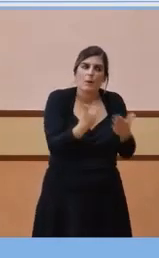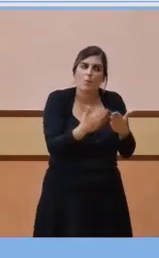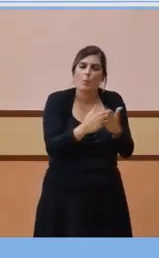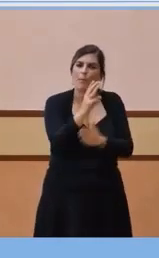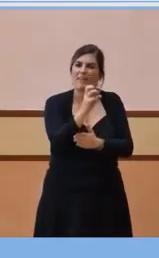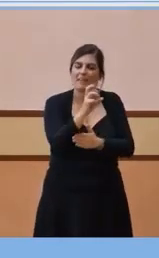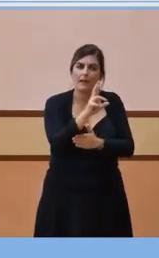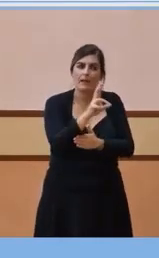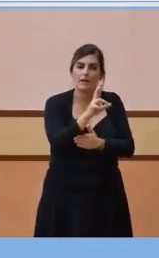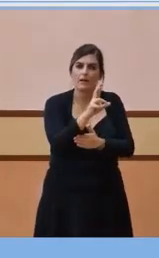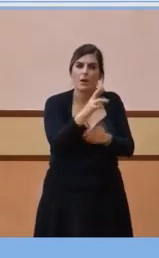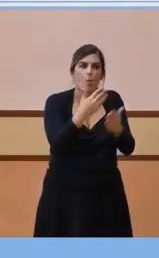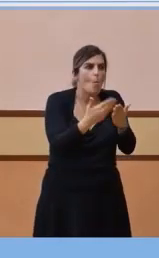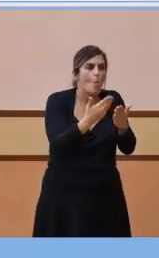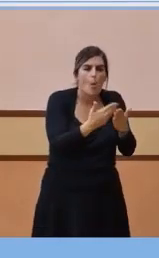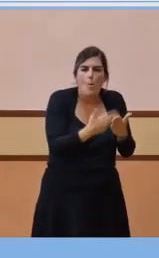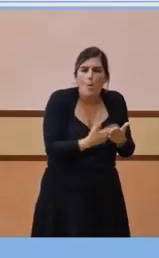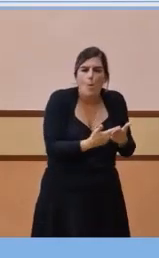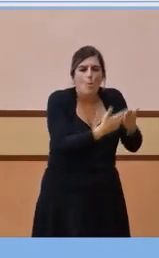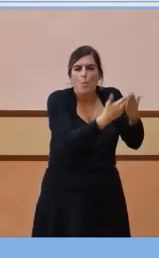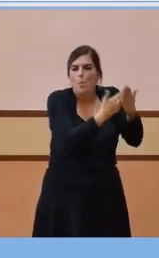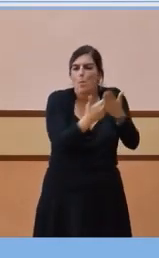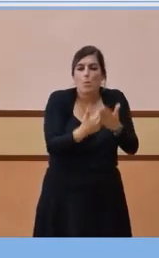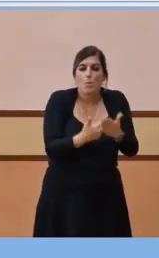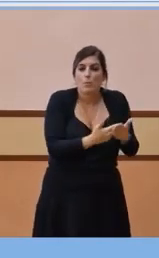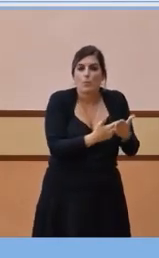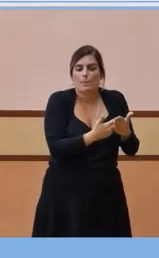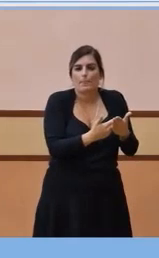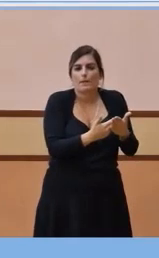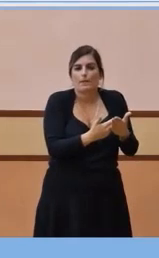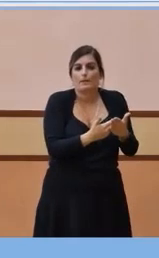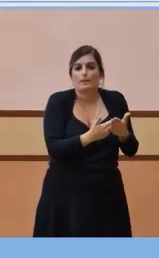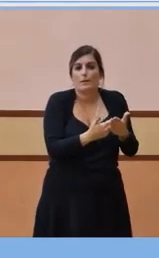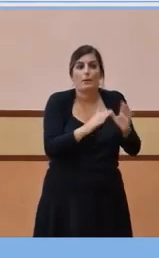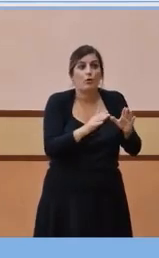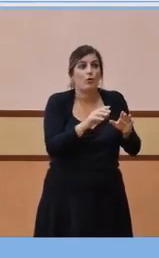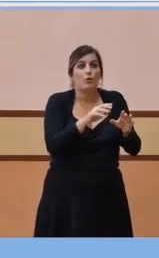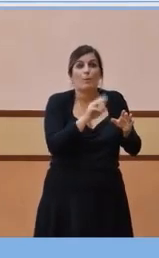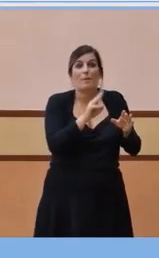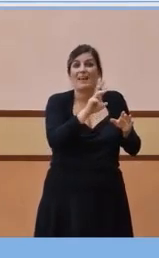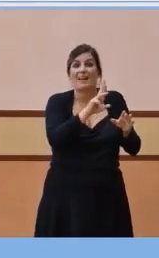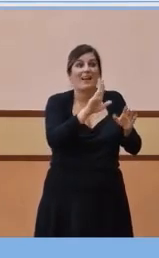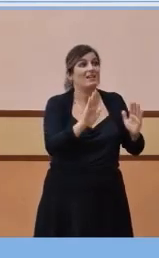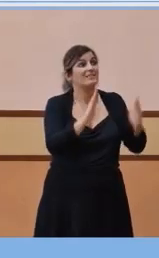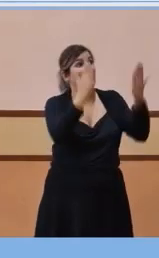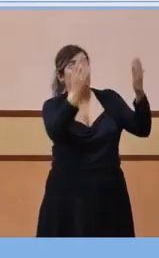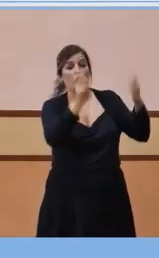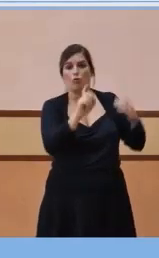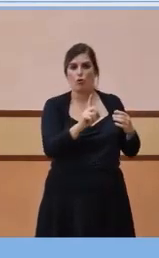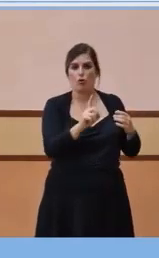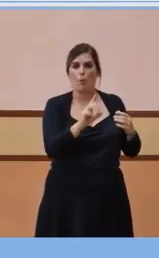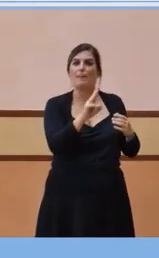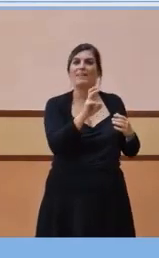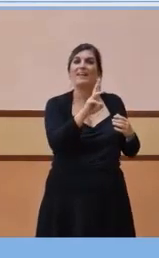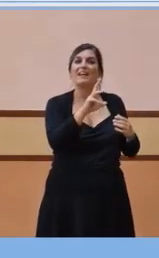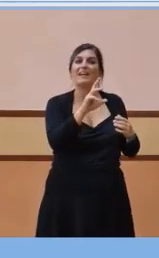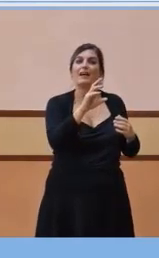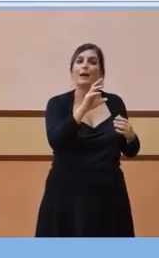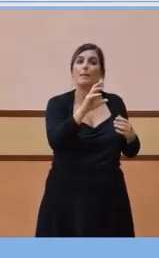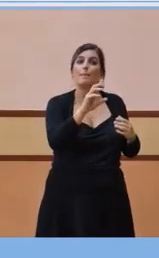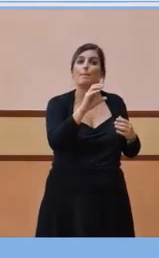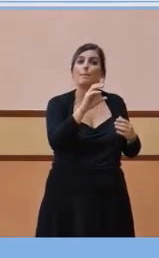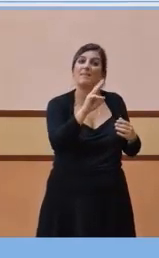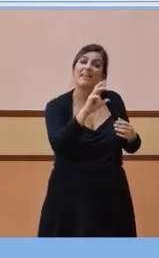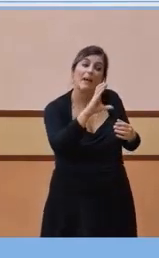amb molta intensitat, no ens treu de la situació la PCR, ens hi treu el fet que nosaltres la fem per saber